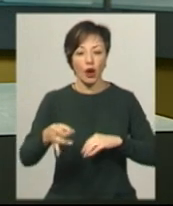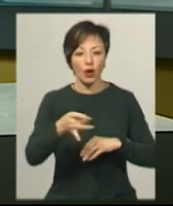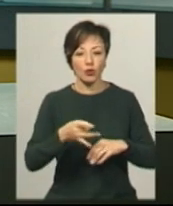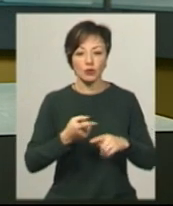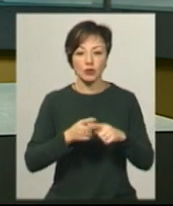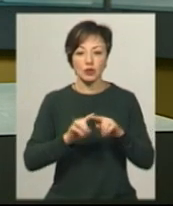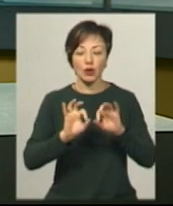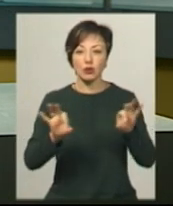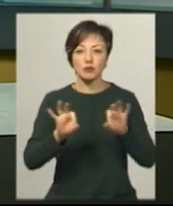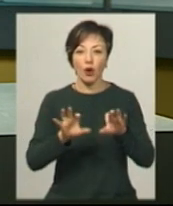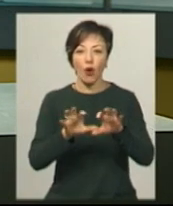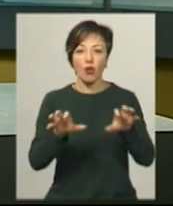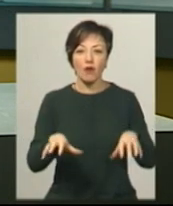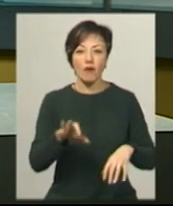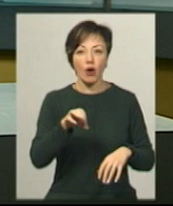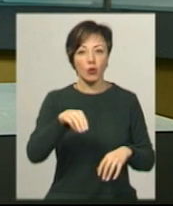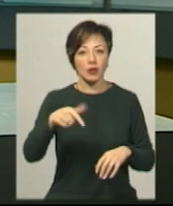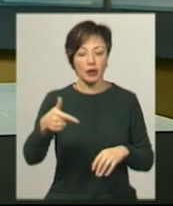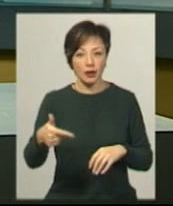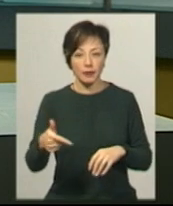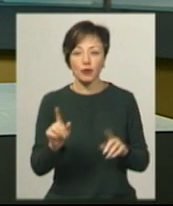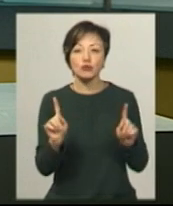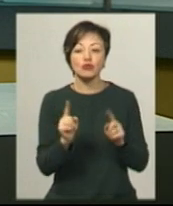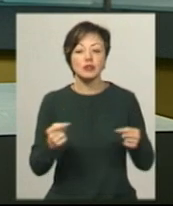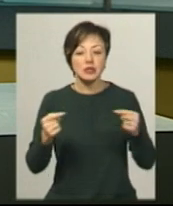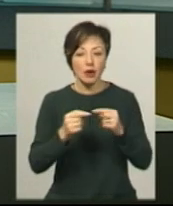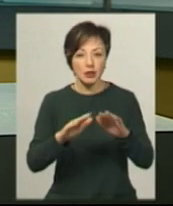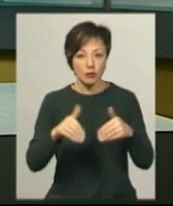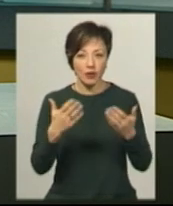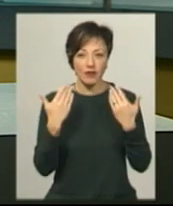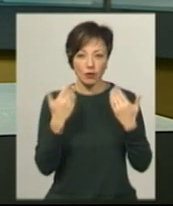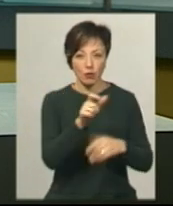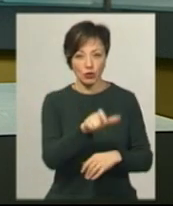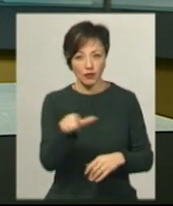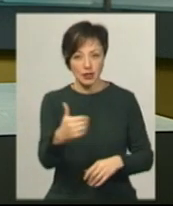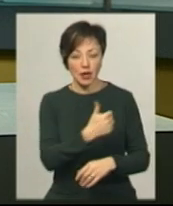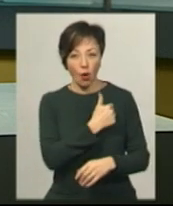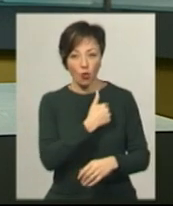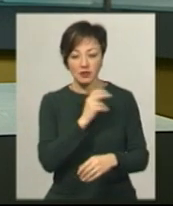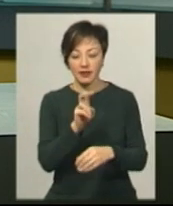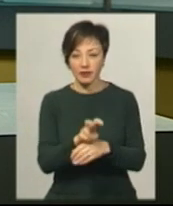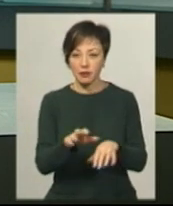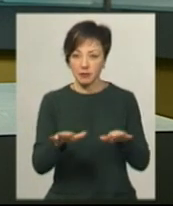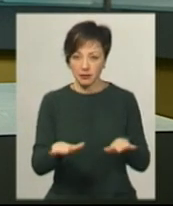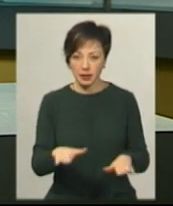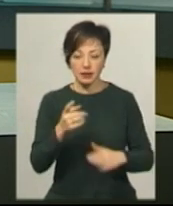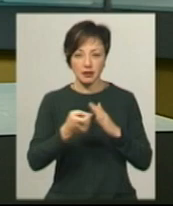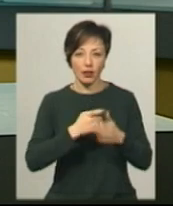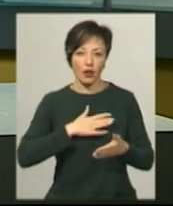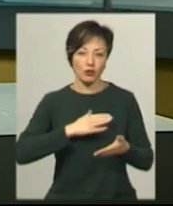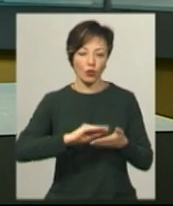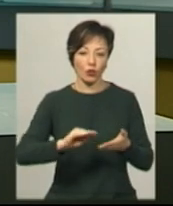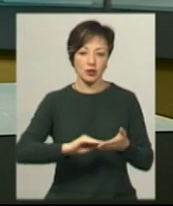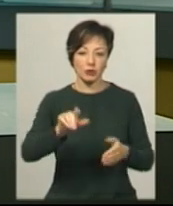Про це розповідає голова ОТГ Анатолій Тимчук. Що саме запропонують відпочивальникам, які захочуть відвідати місцевість, дізнавалась Неля